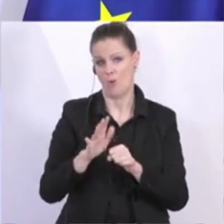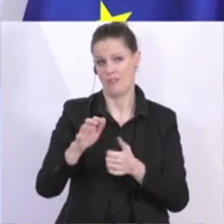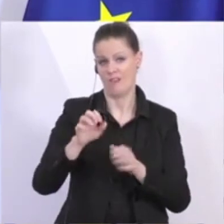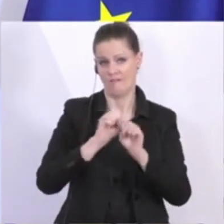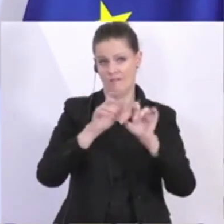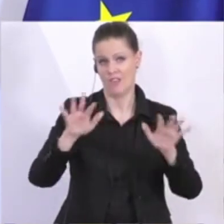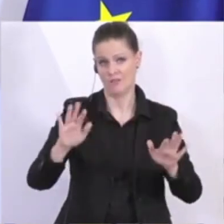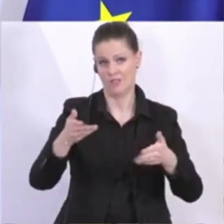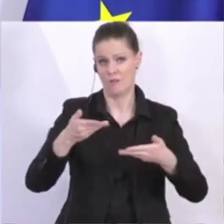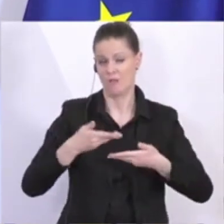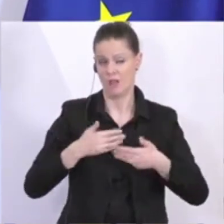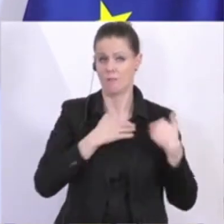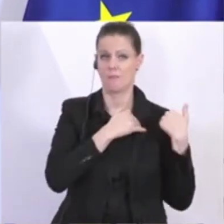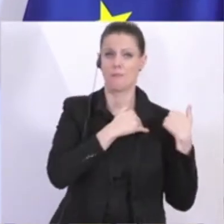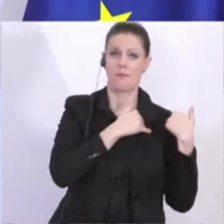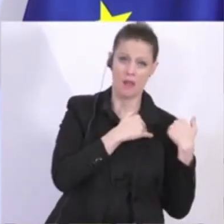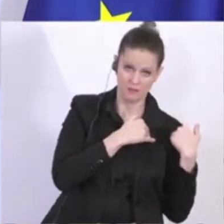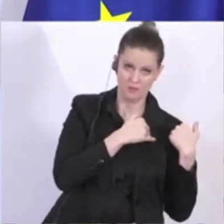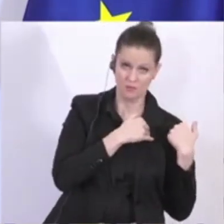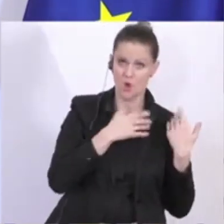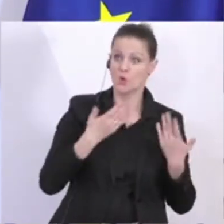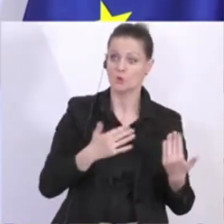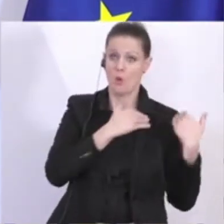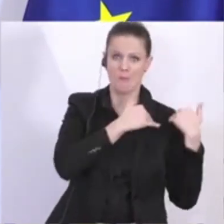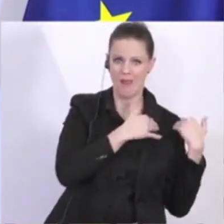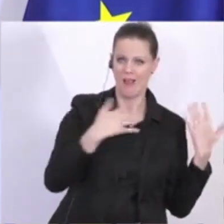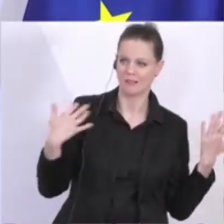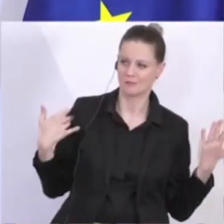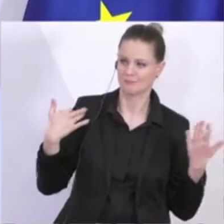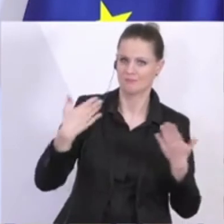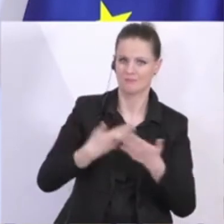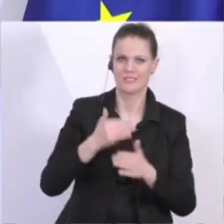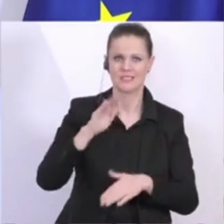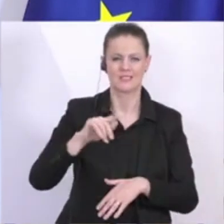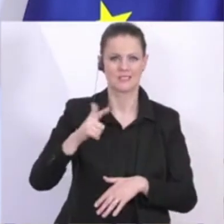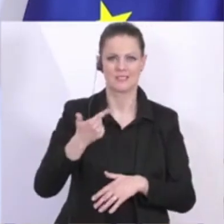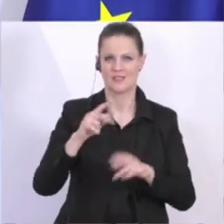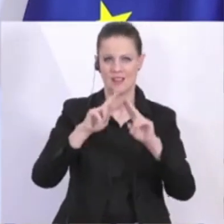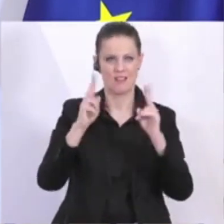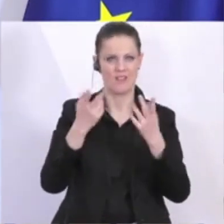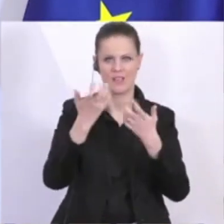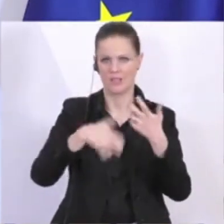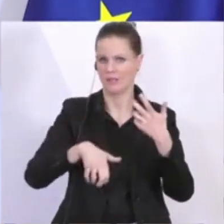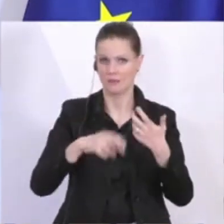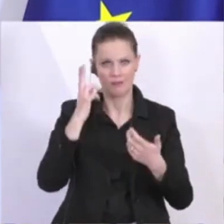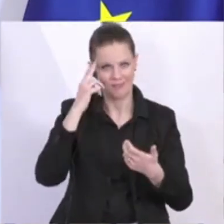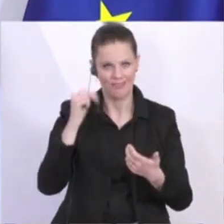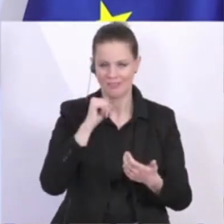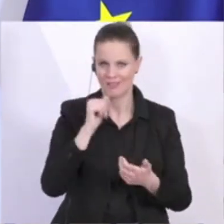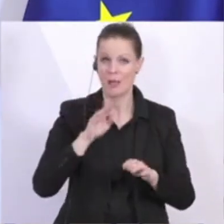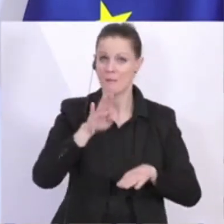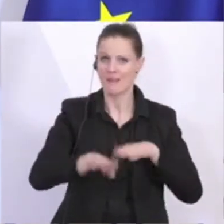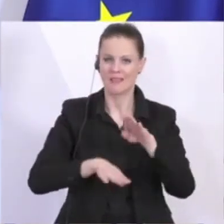Es ist eine Belastungsprobe, wie wir sie nicht gekannt haben seit dem Zweiten Weltkrieg. Die Betretungsverbote, die